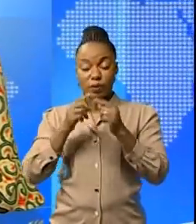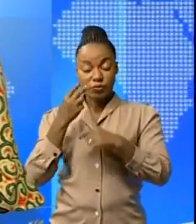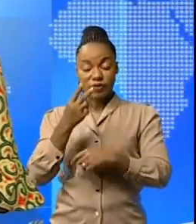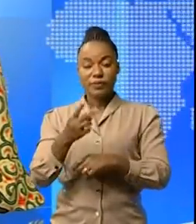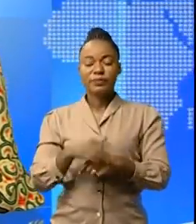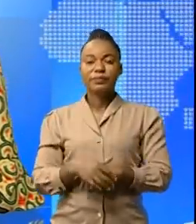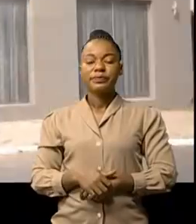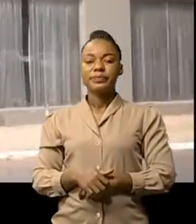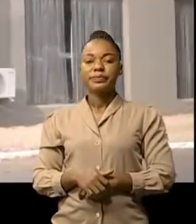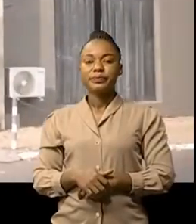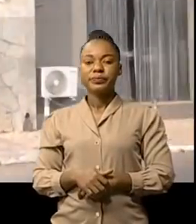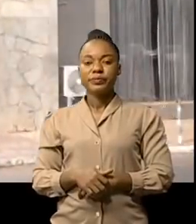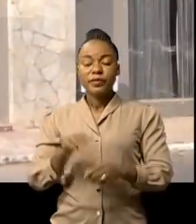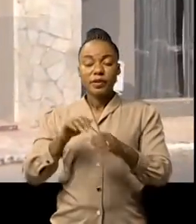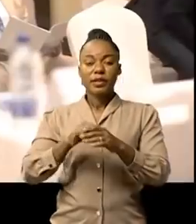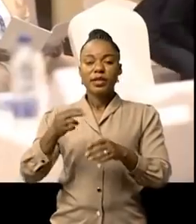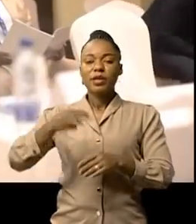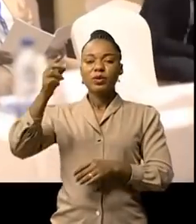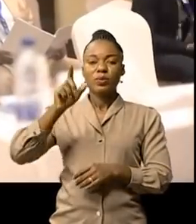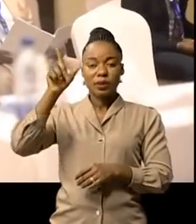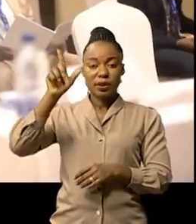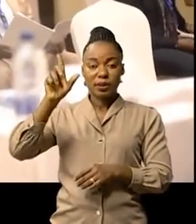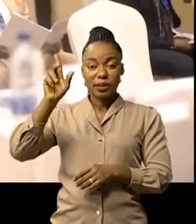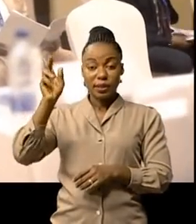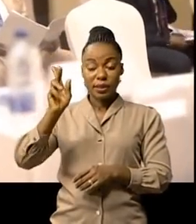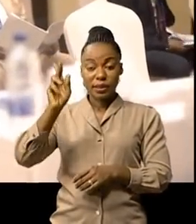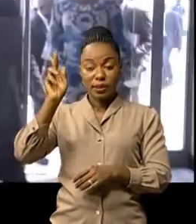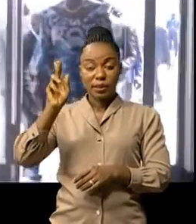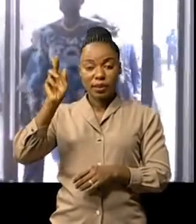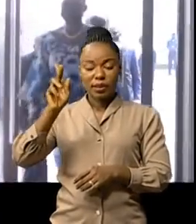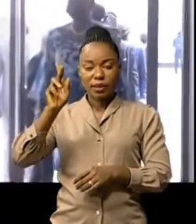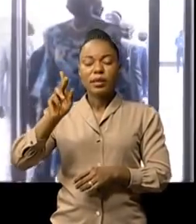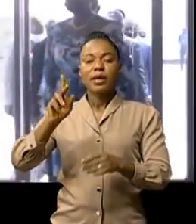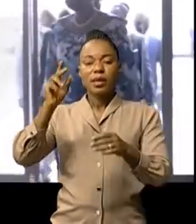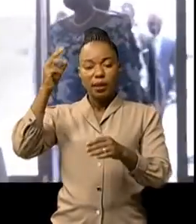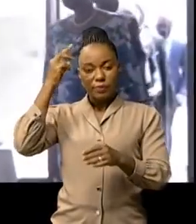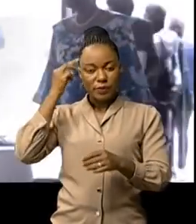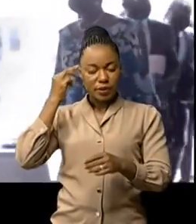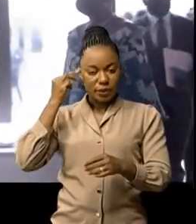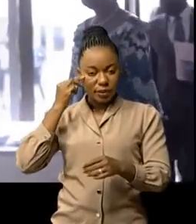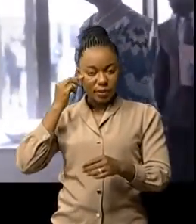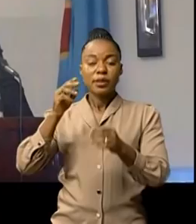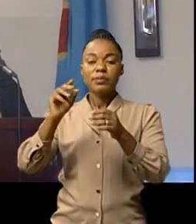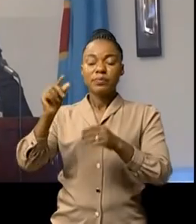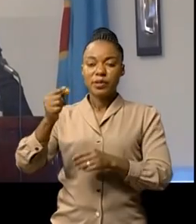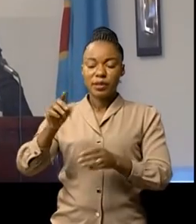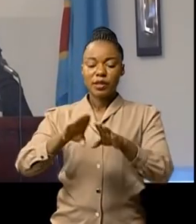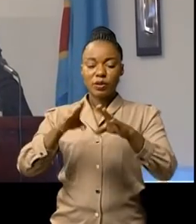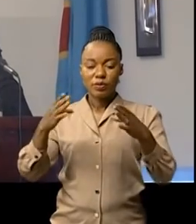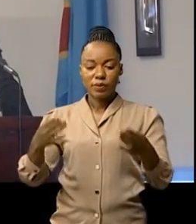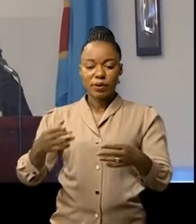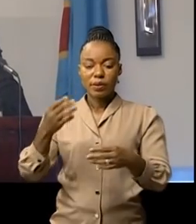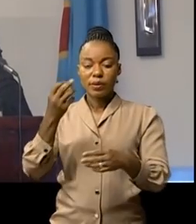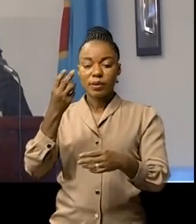Loumba. Dans le Okatanga où il séjourne la ministre de Mines Antoinette Sambakalambaye a ouvert ce mercredi 8